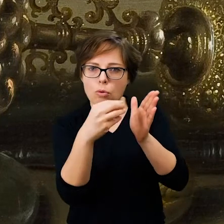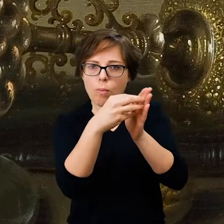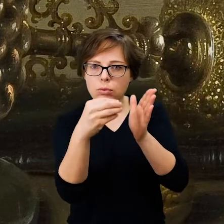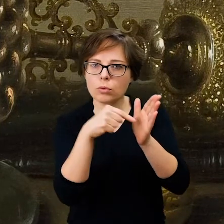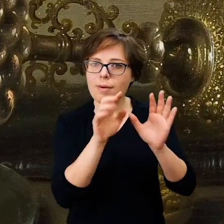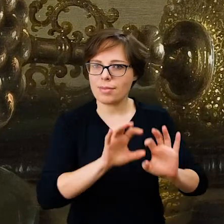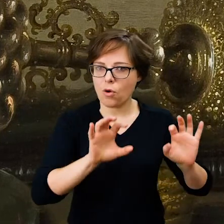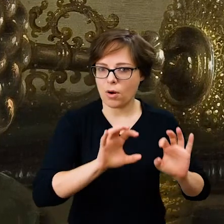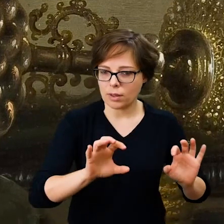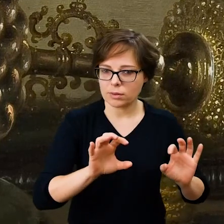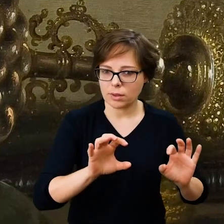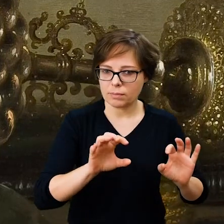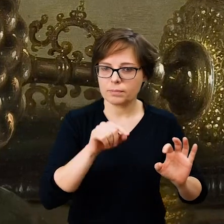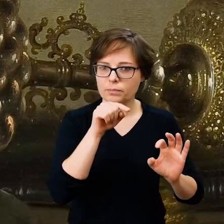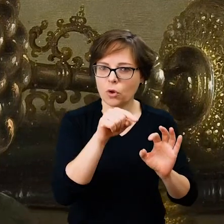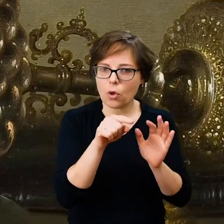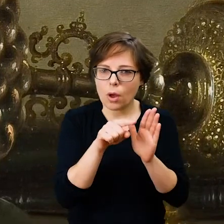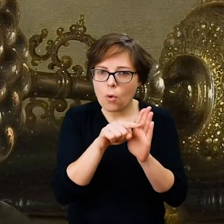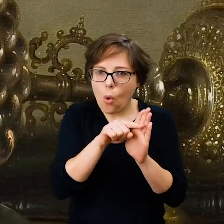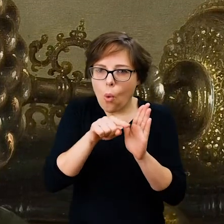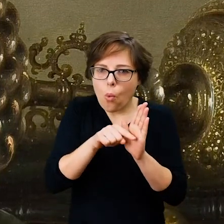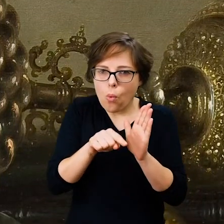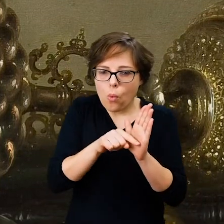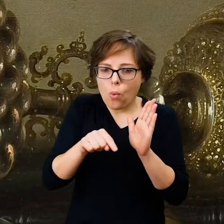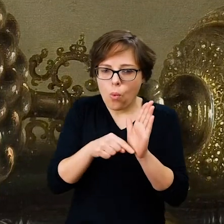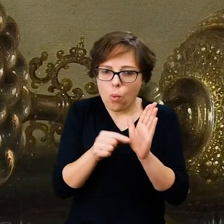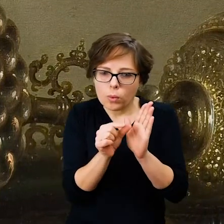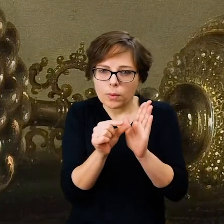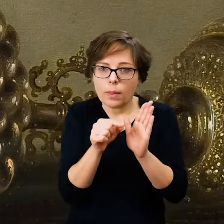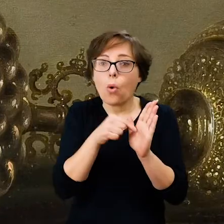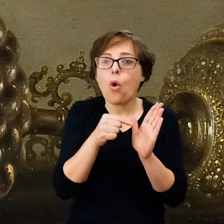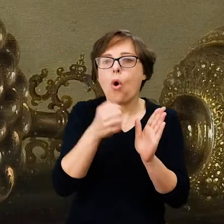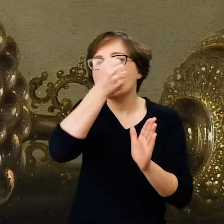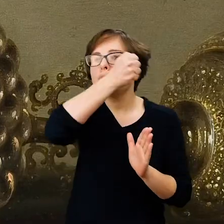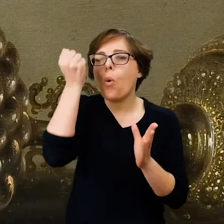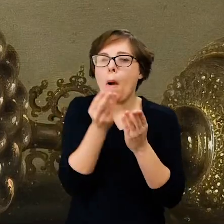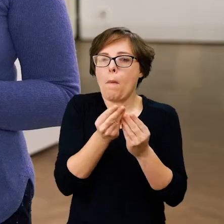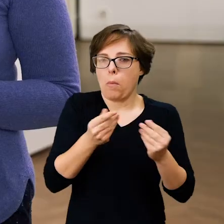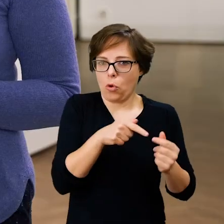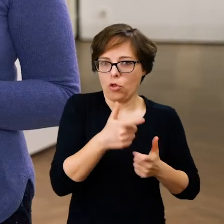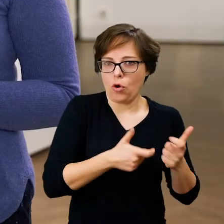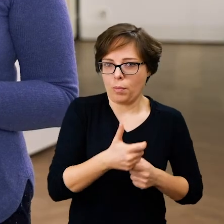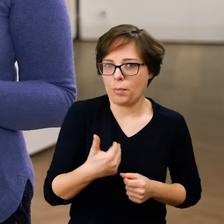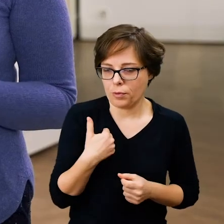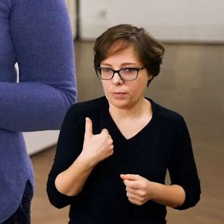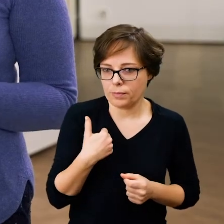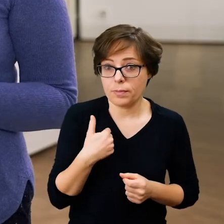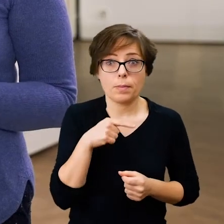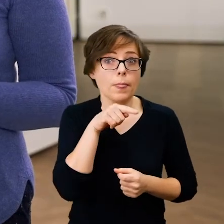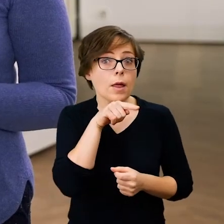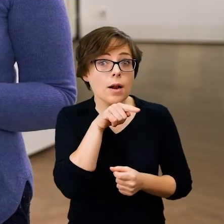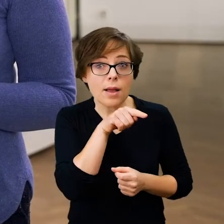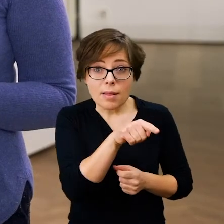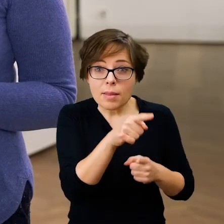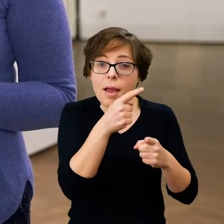Römerem, czyli takie guzy wykonywane z płynnego szkła. I ona również